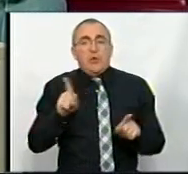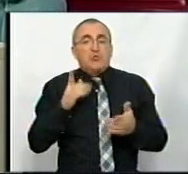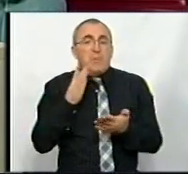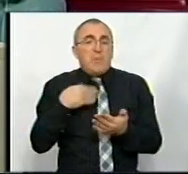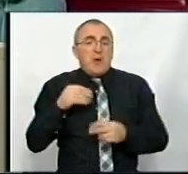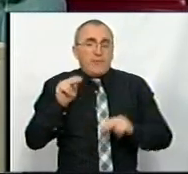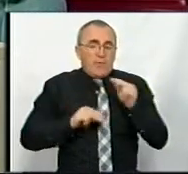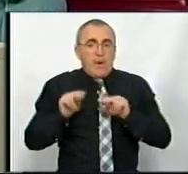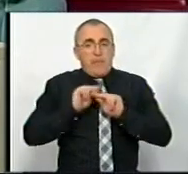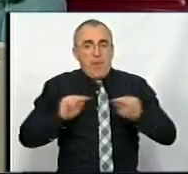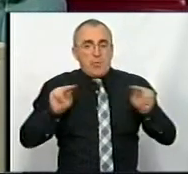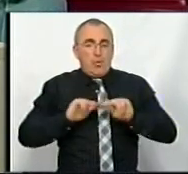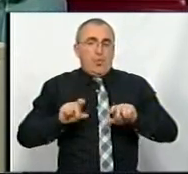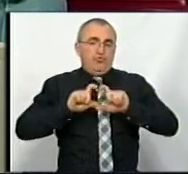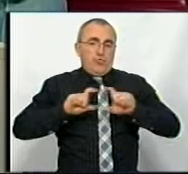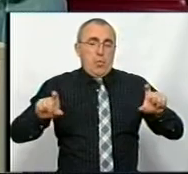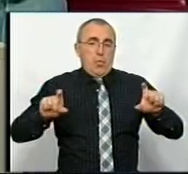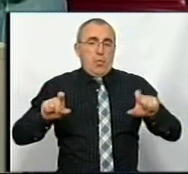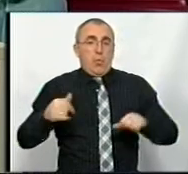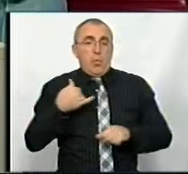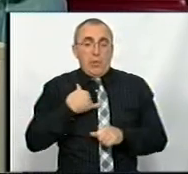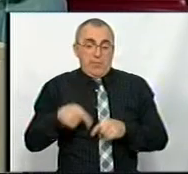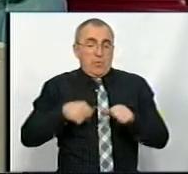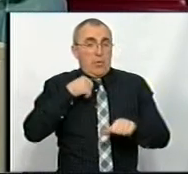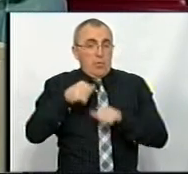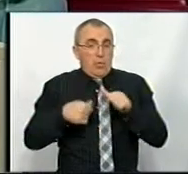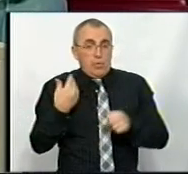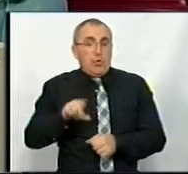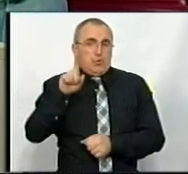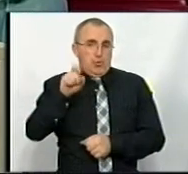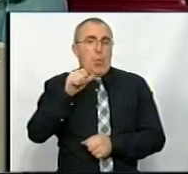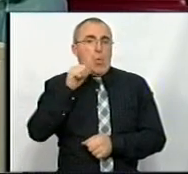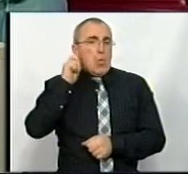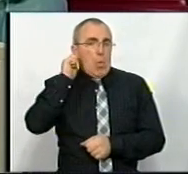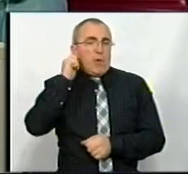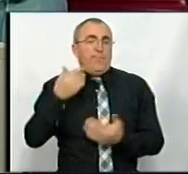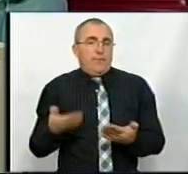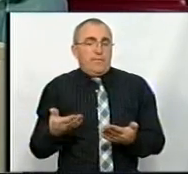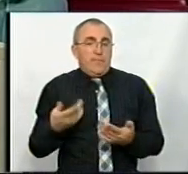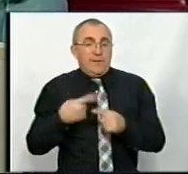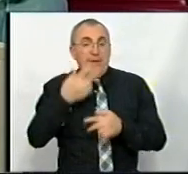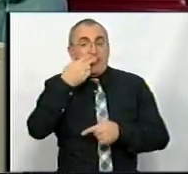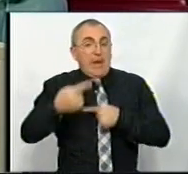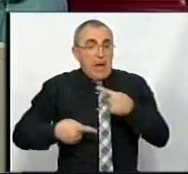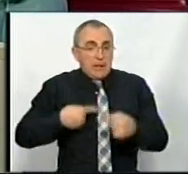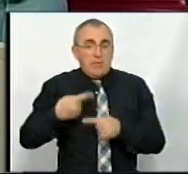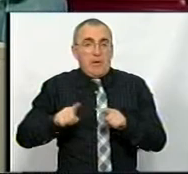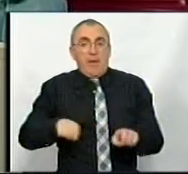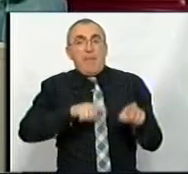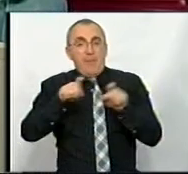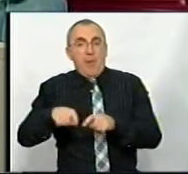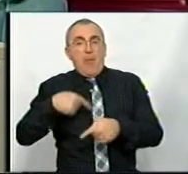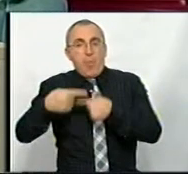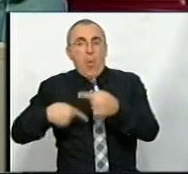вважаємо педагогічною школою. А все ж таки нам цього року практично 100 років. І ці традиції, вони переходять із